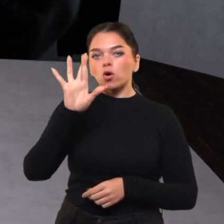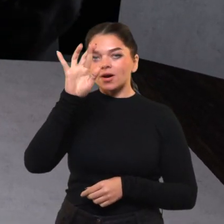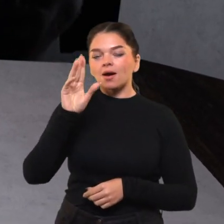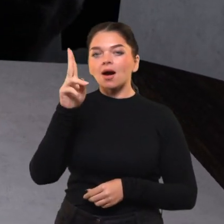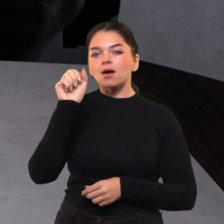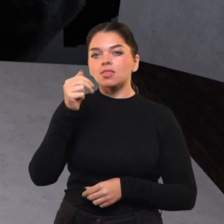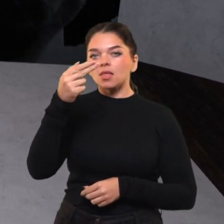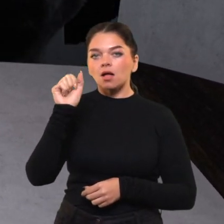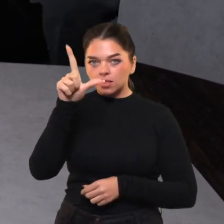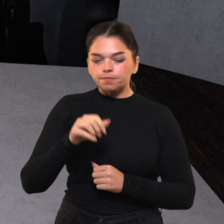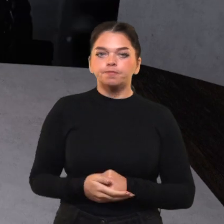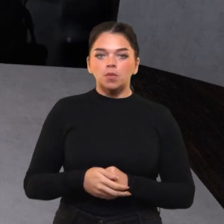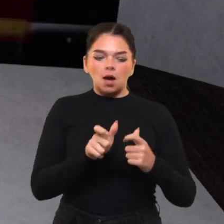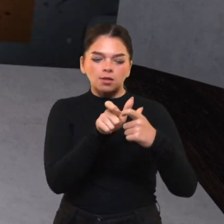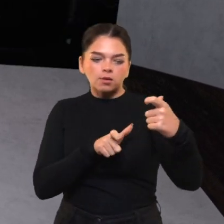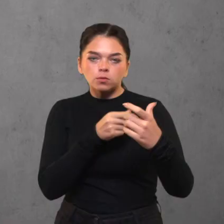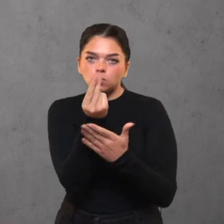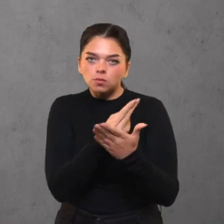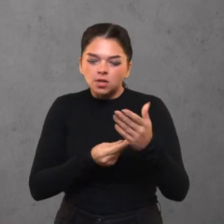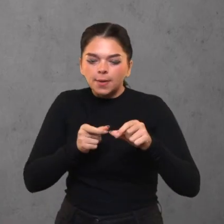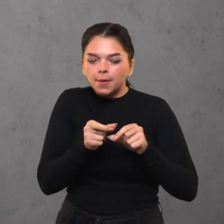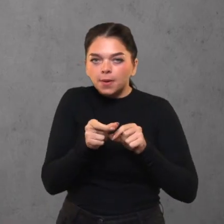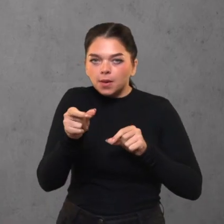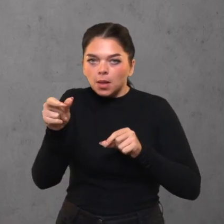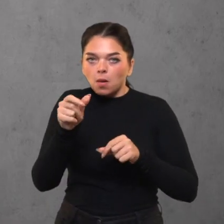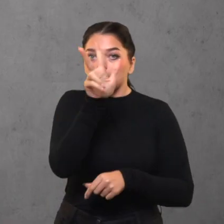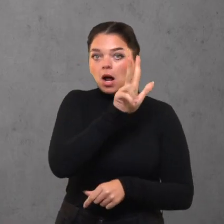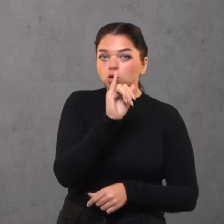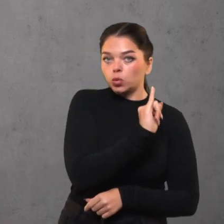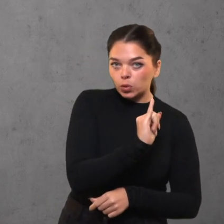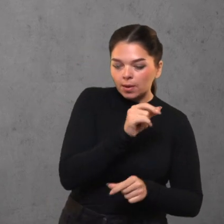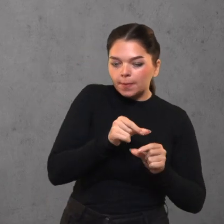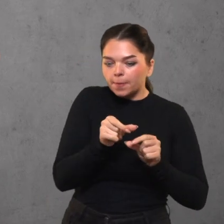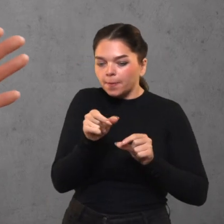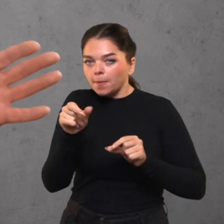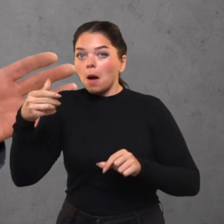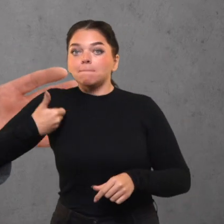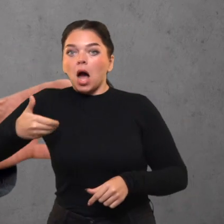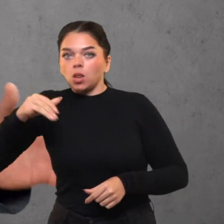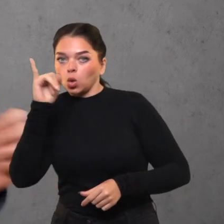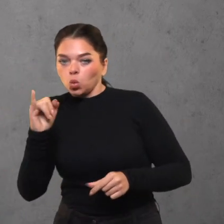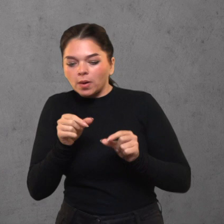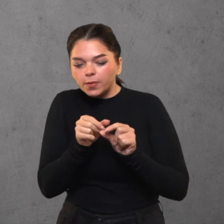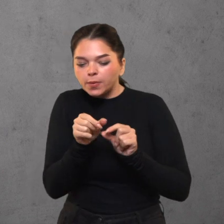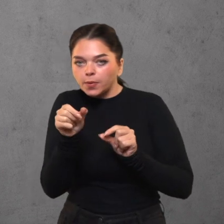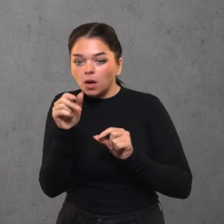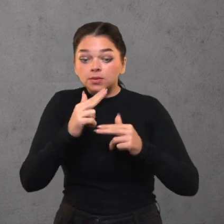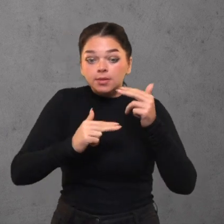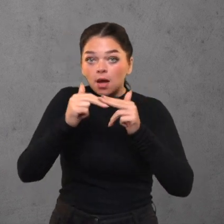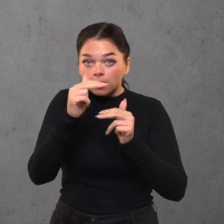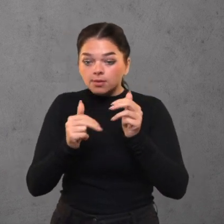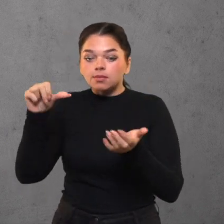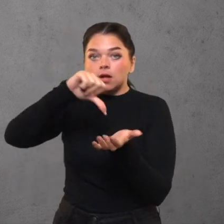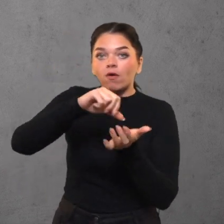Belamor kanal. Ant cigarečių pakelio buvo kanalas, kuris buvo nuo Baltijos iki Baltosios jūros.